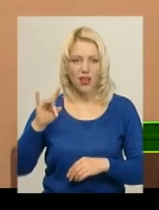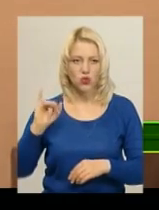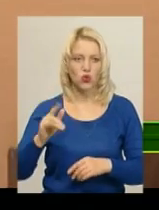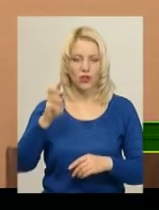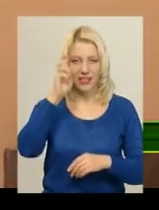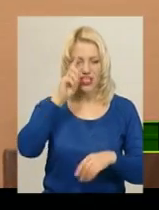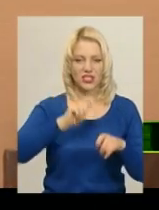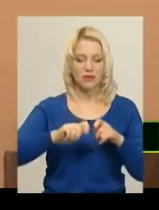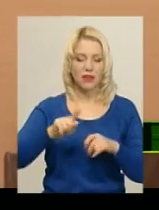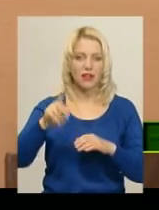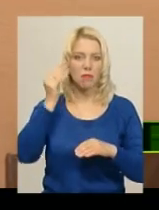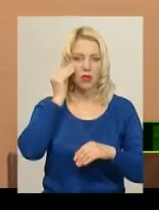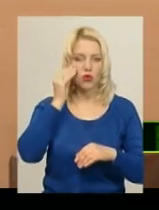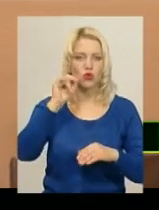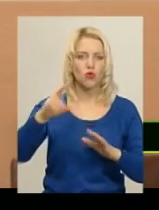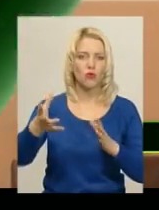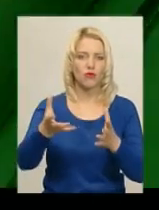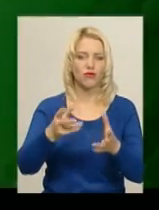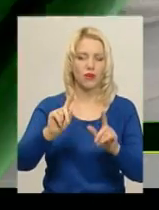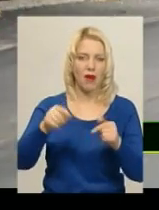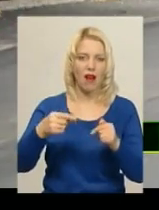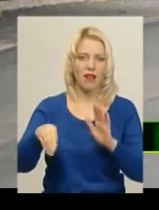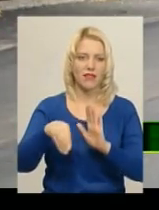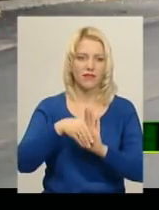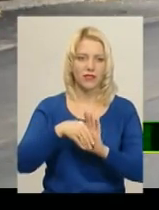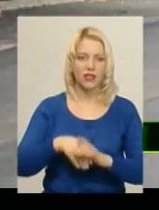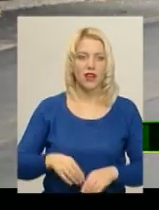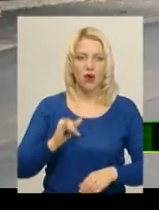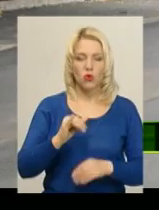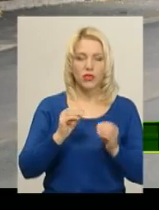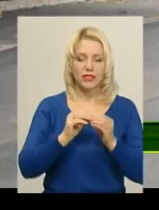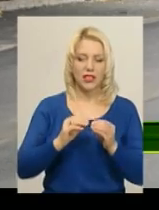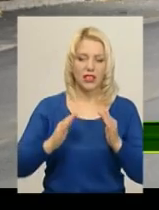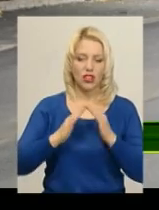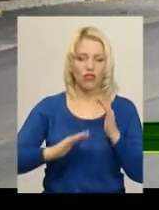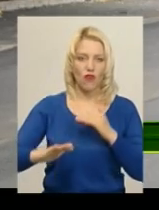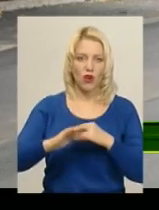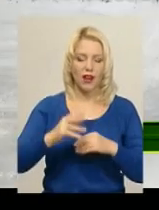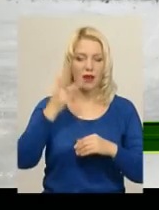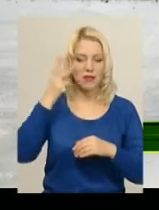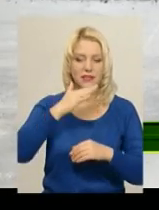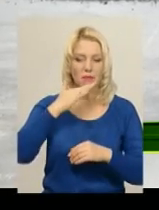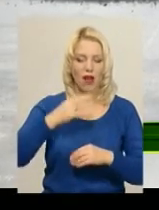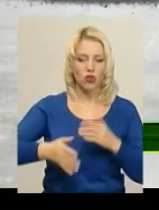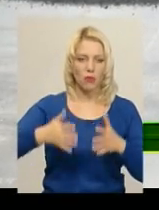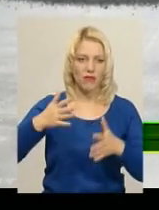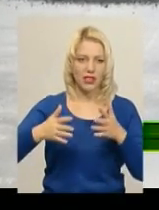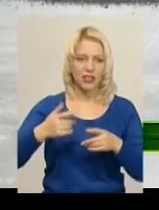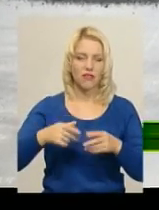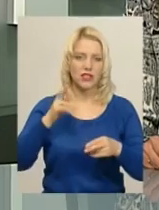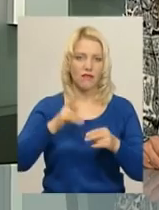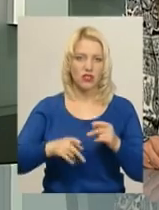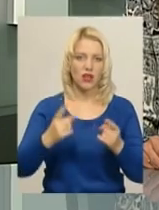Їх підозрюють у вимаганні неправомірної вигоди. У 10 дворах хмеліцьких багатоповерхівок завершують капітальний ремонт.